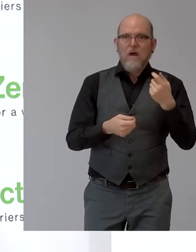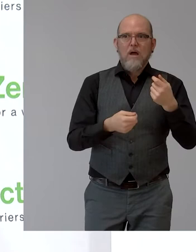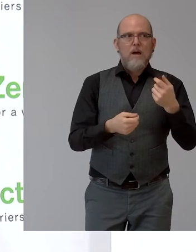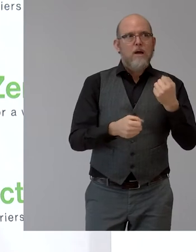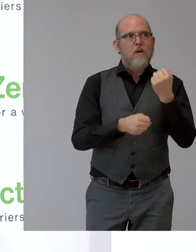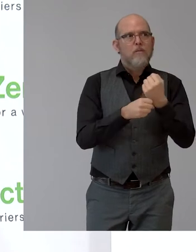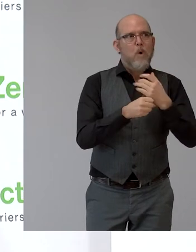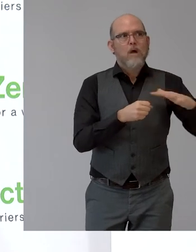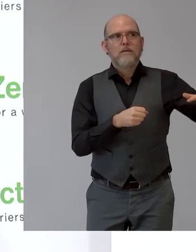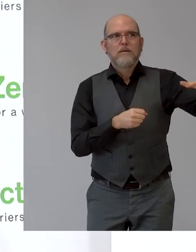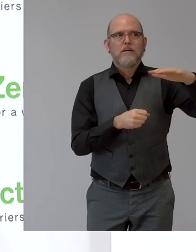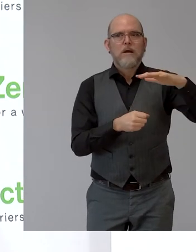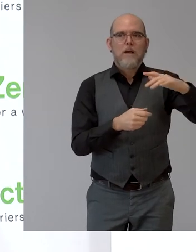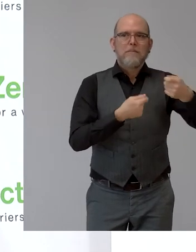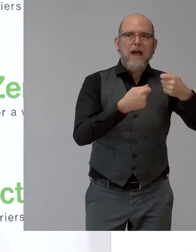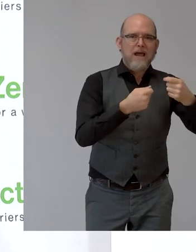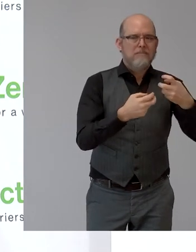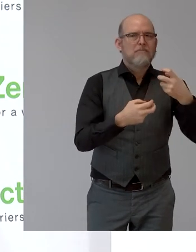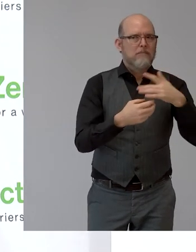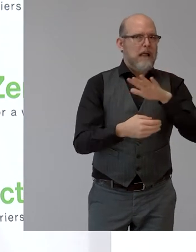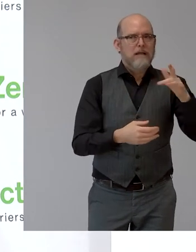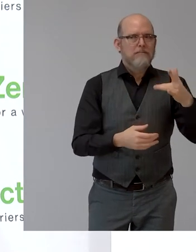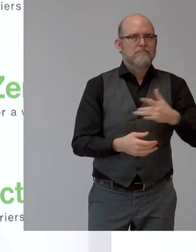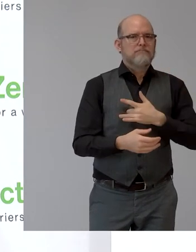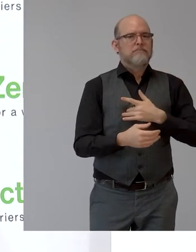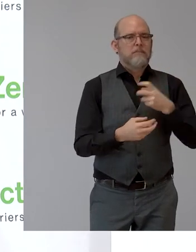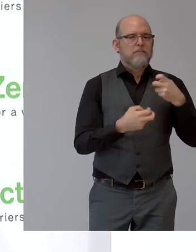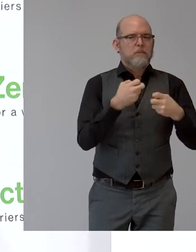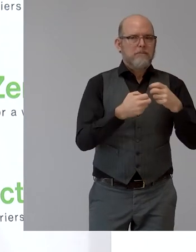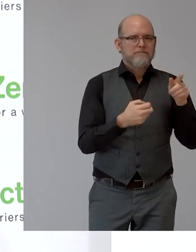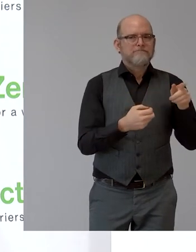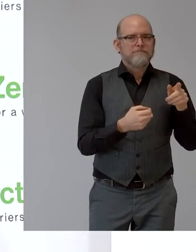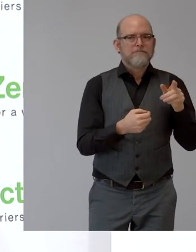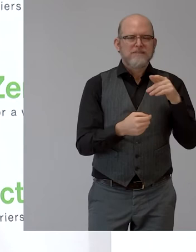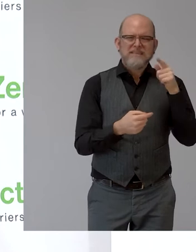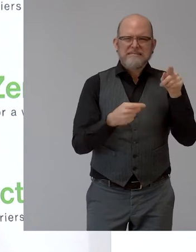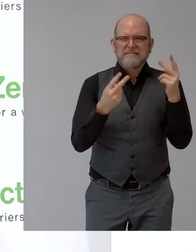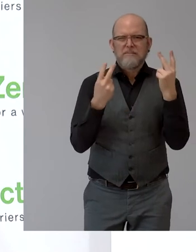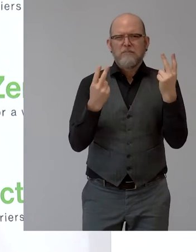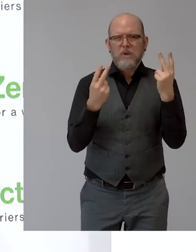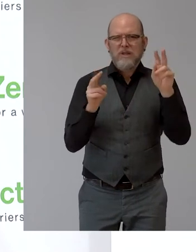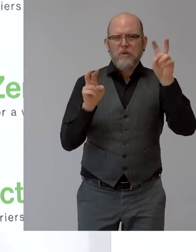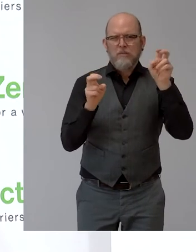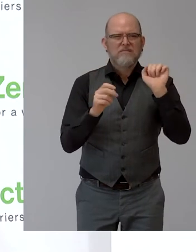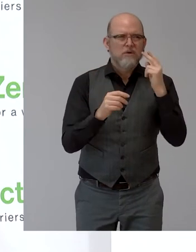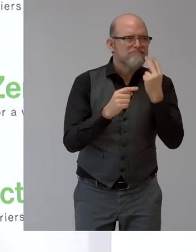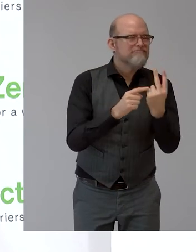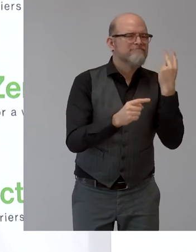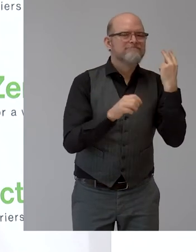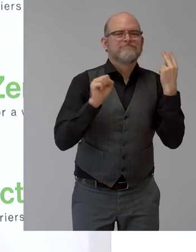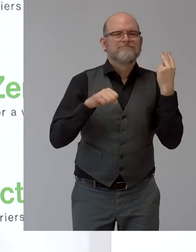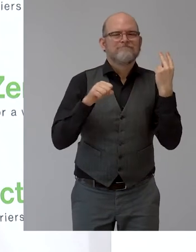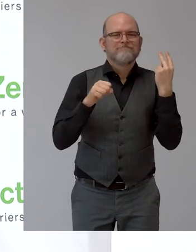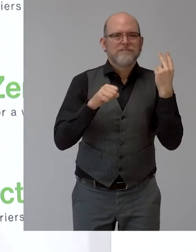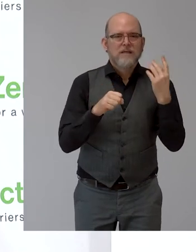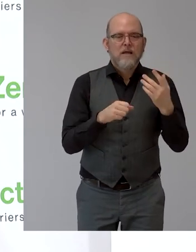war sehr wichtig, dass wir, das konnten wir auch im Nachhinein sehen, im Auftrag des Bundesministers letztes Jahr sehr rasch reagiert haben.